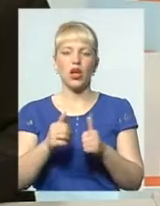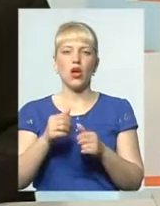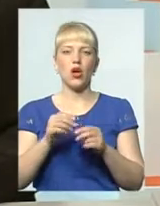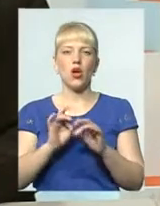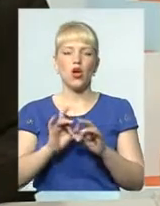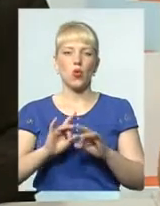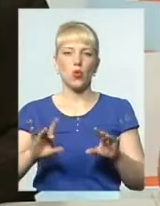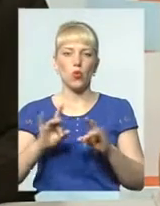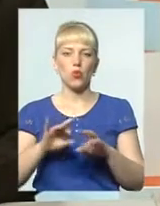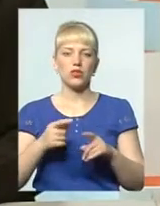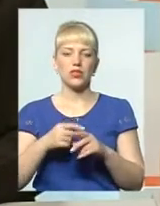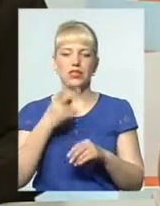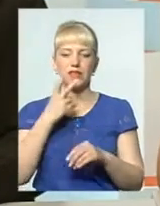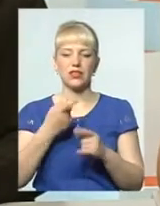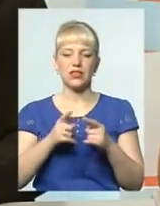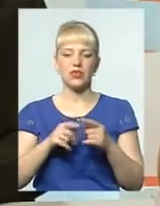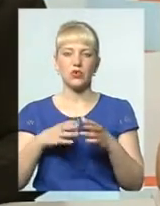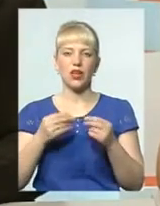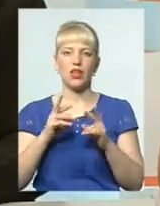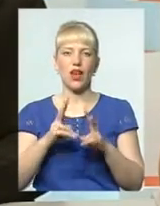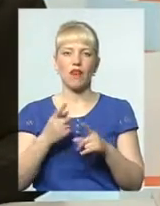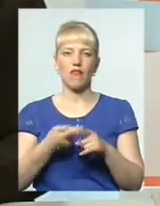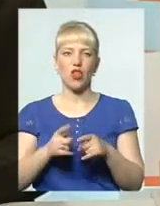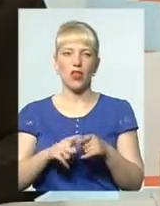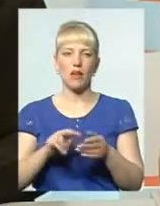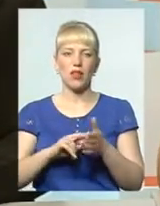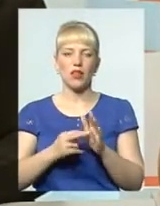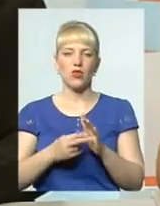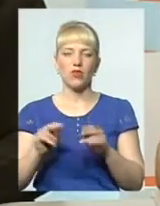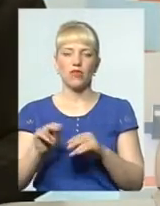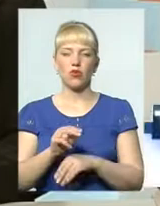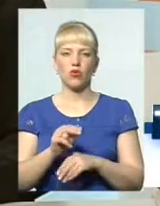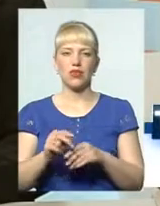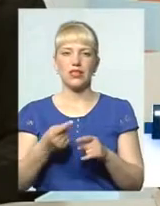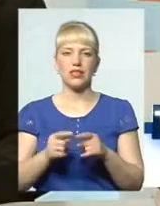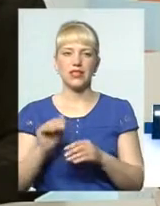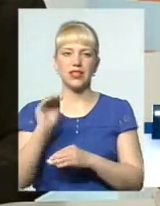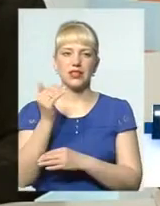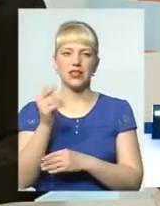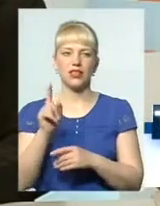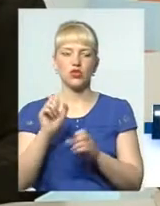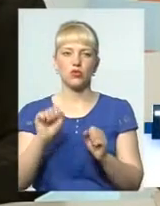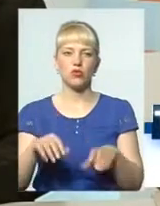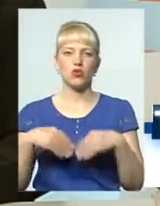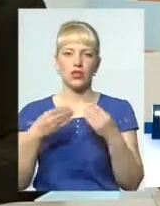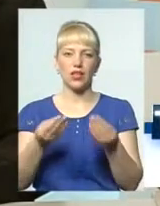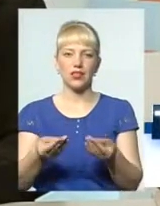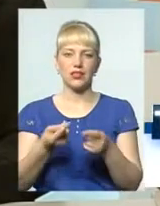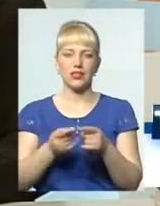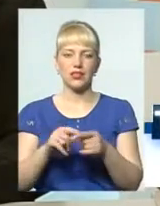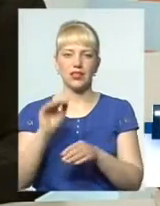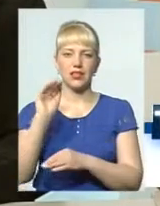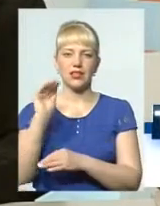родину, як вона планує виховання цієї дитини, що вона може дати цій